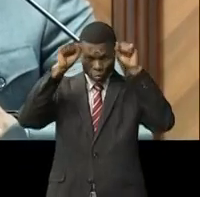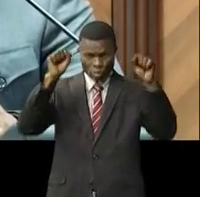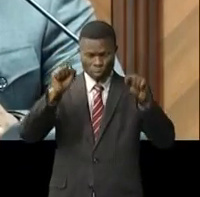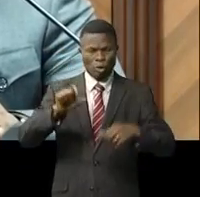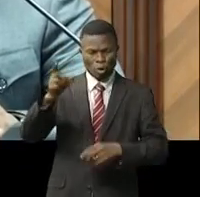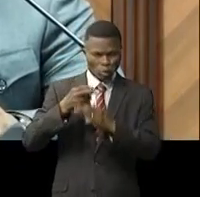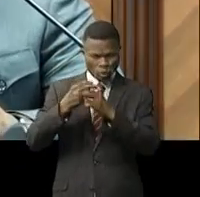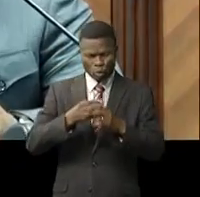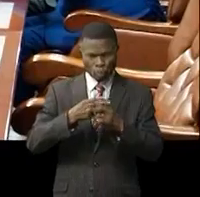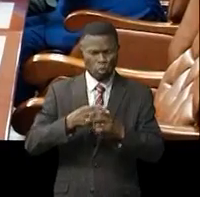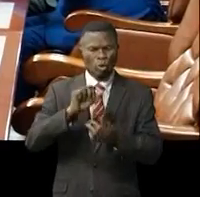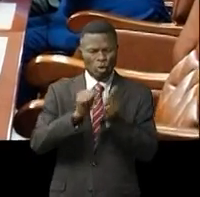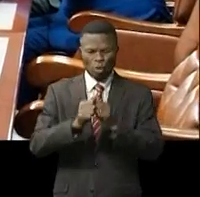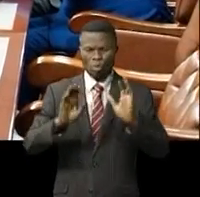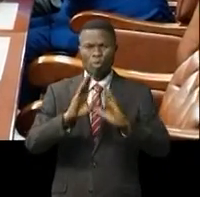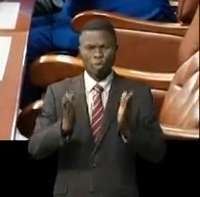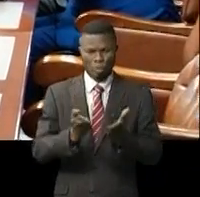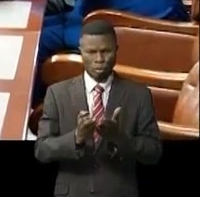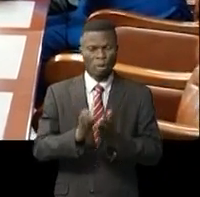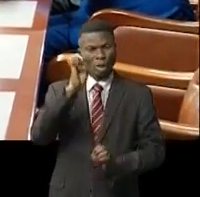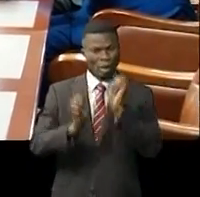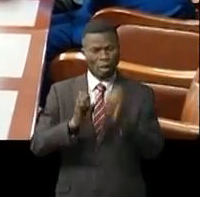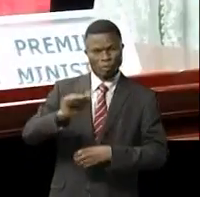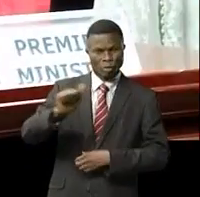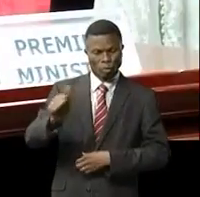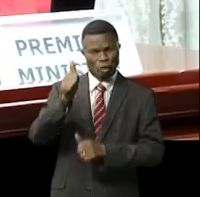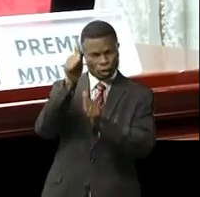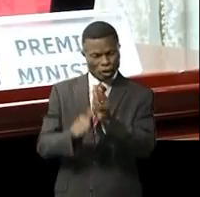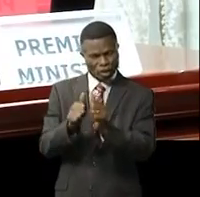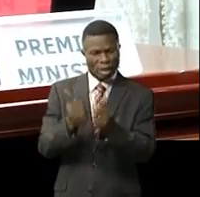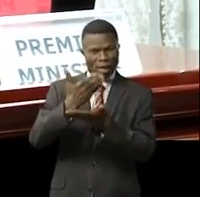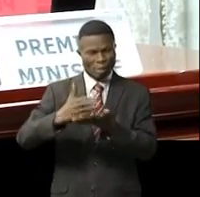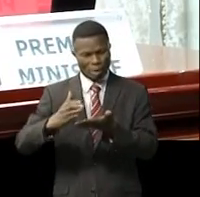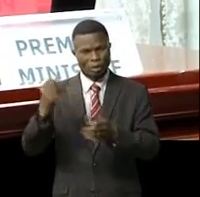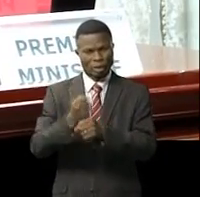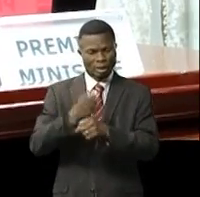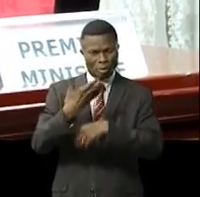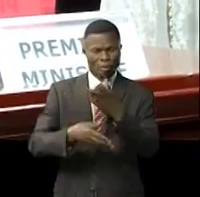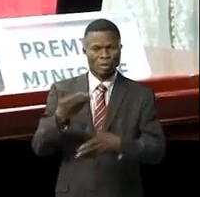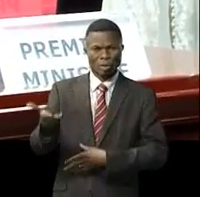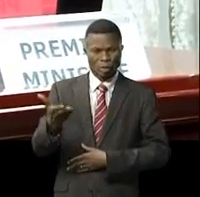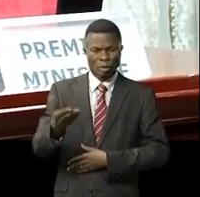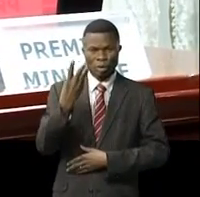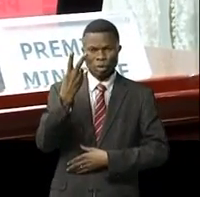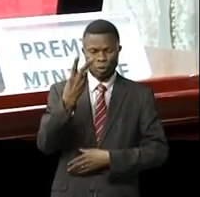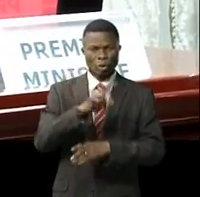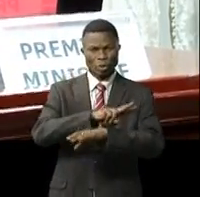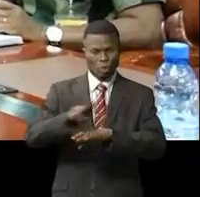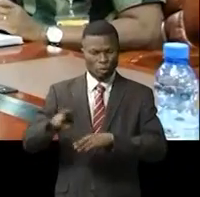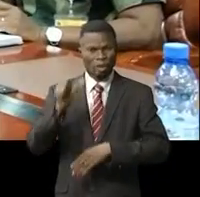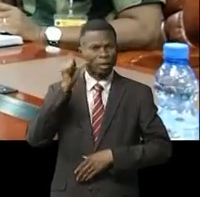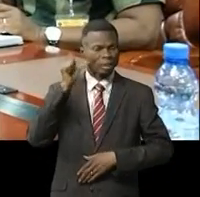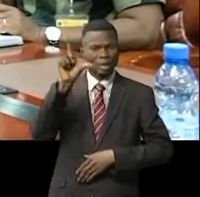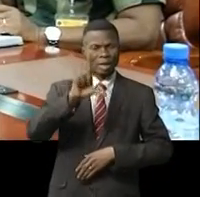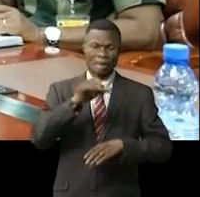surtout dans les moindres détails, évalue personnellement chaque étape de l'application de sa disposition. Pendant plus de deux heures ce lundi soir,